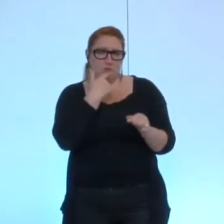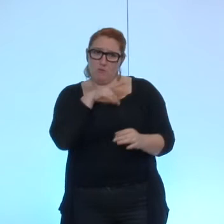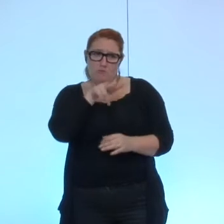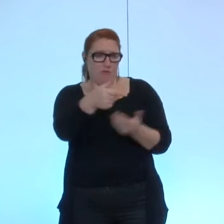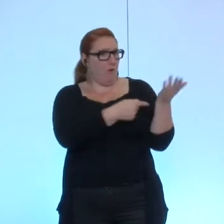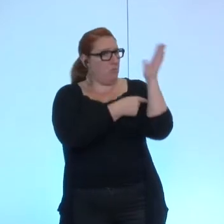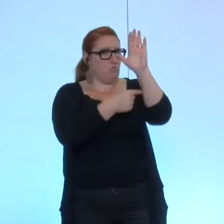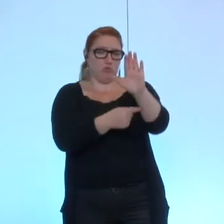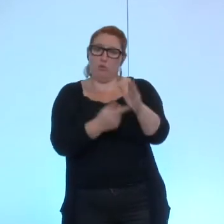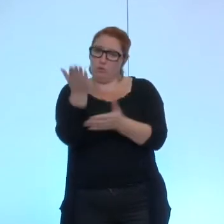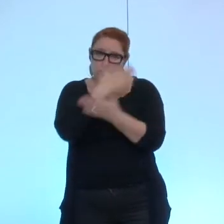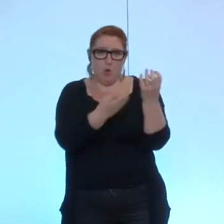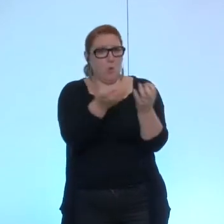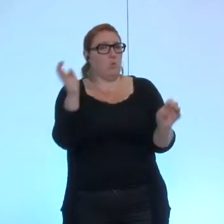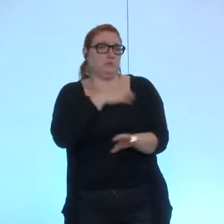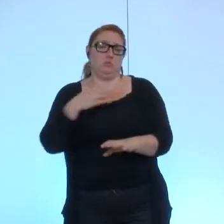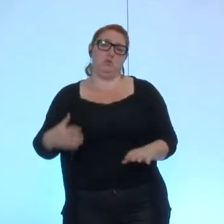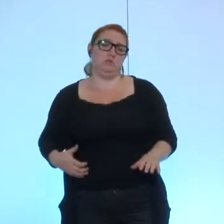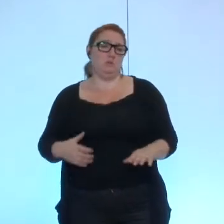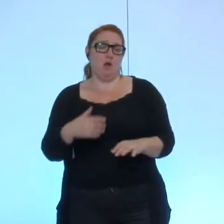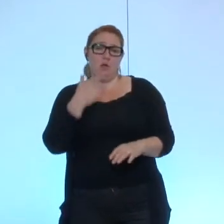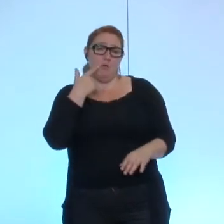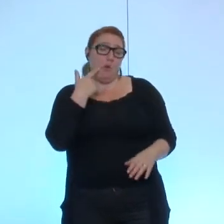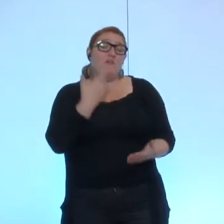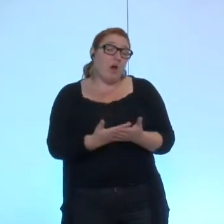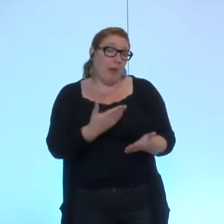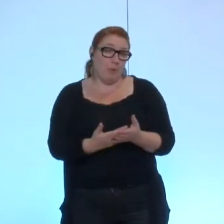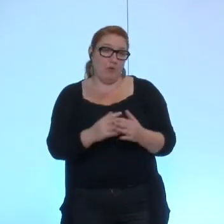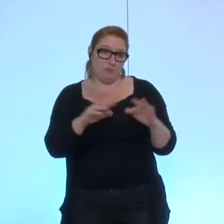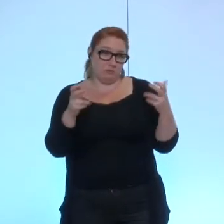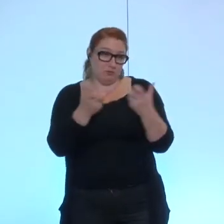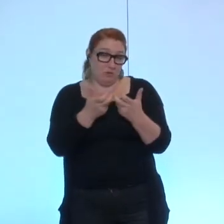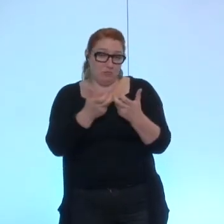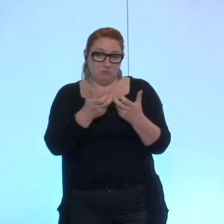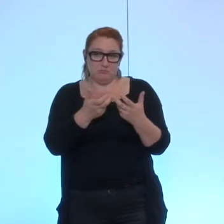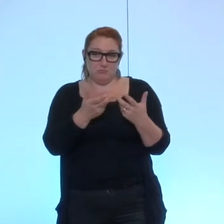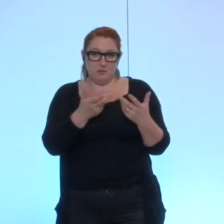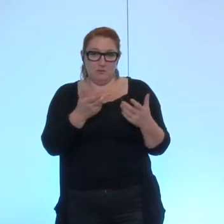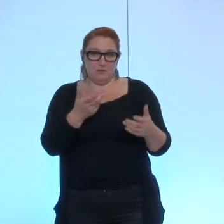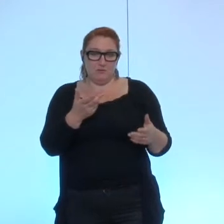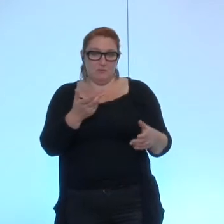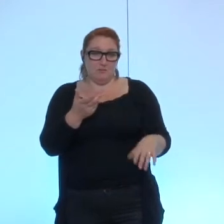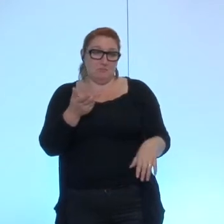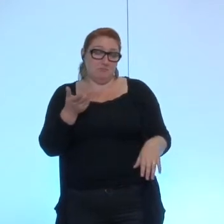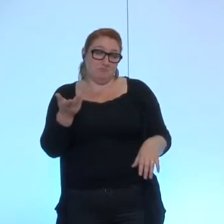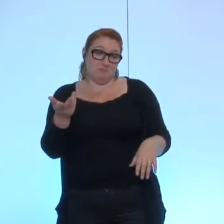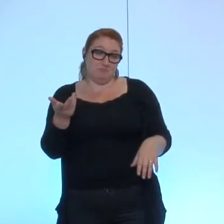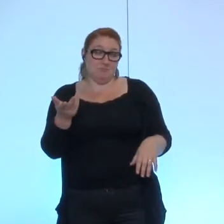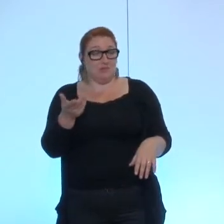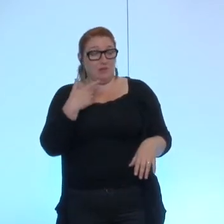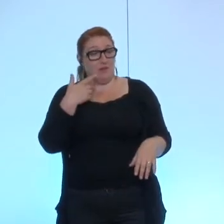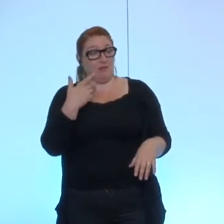montreront qu'en fait il s'agit d'une somme qui est conséquente en termes de comment on fait avancer le statut de l'élu mais qui restera